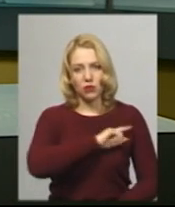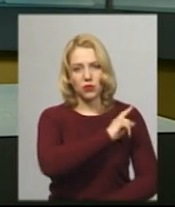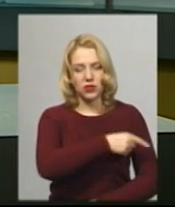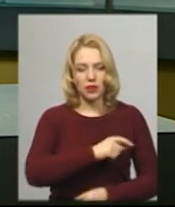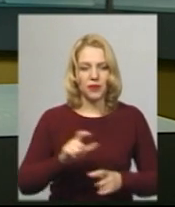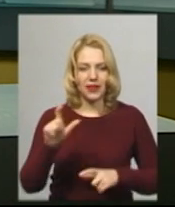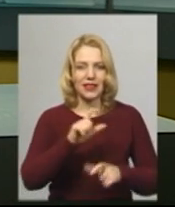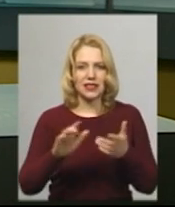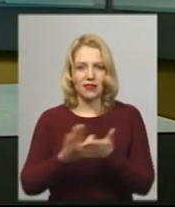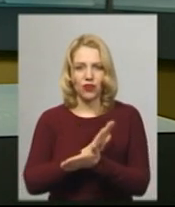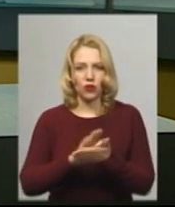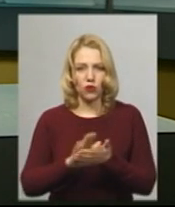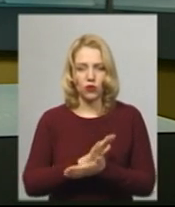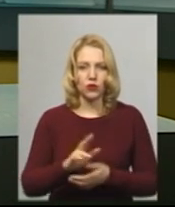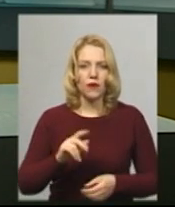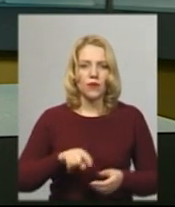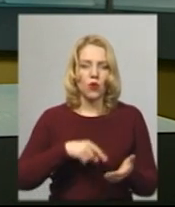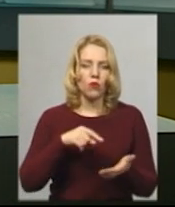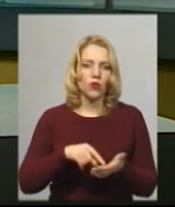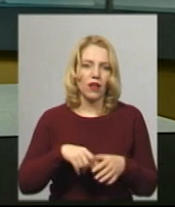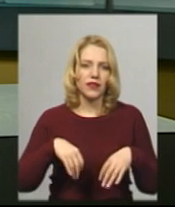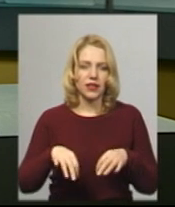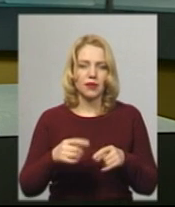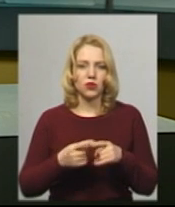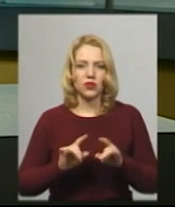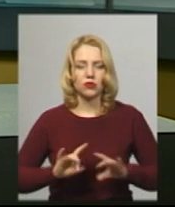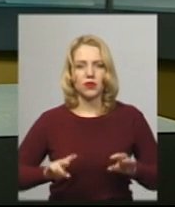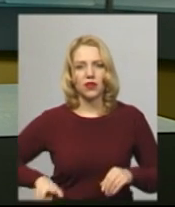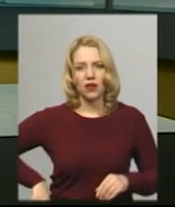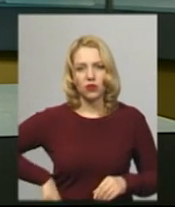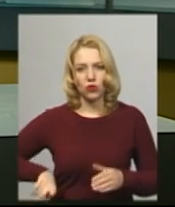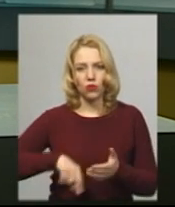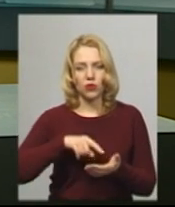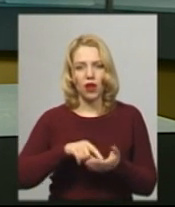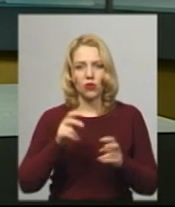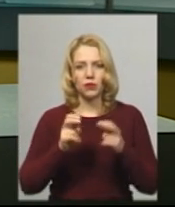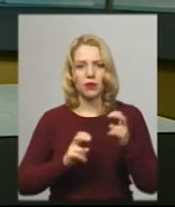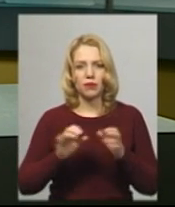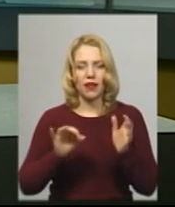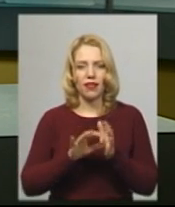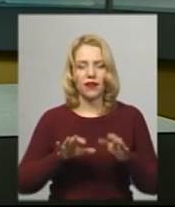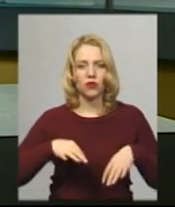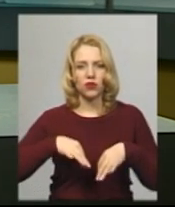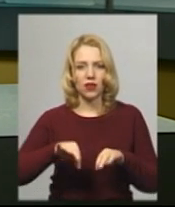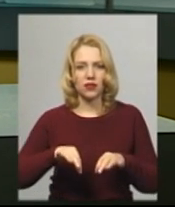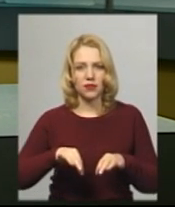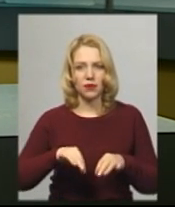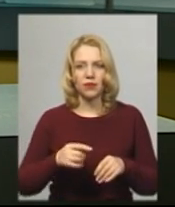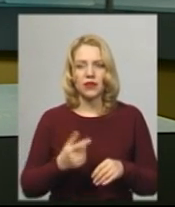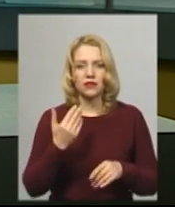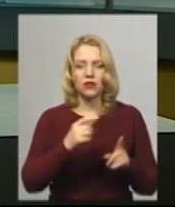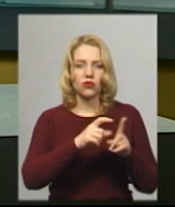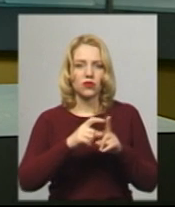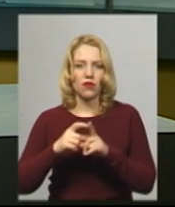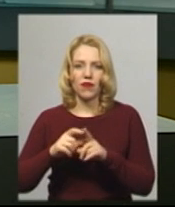дезінфікують комунальний транспорт. Про це Суспільному розповів директор Хмельницького комунального підприємства «Електротранс» Віктор Паламарчук. За